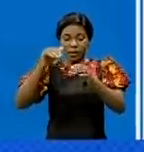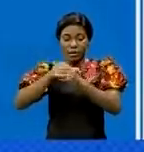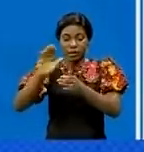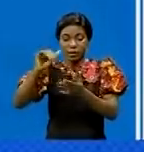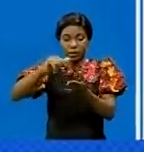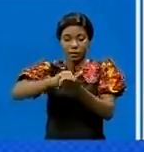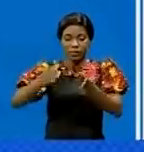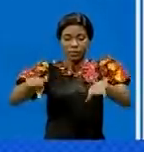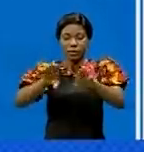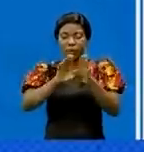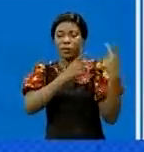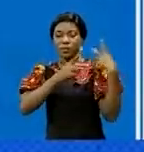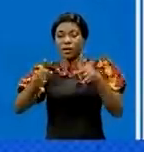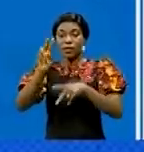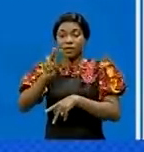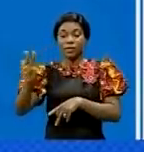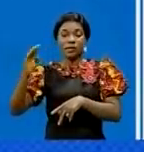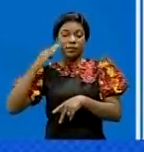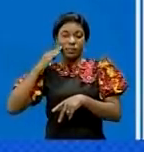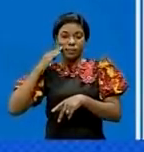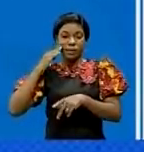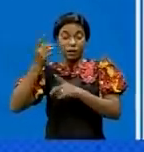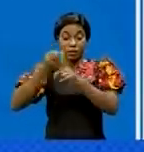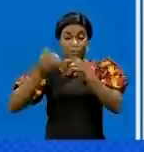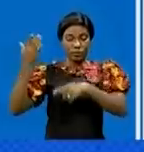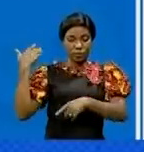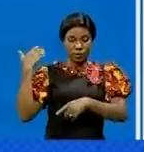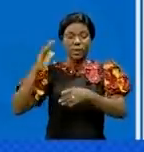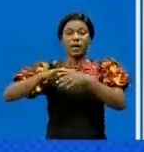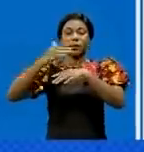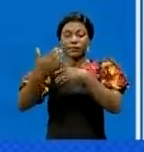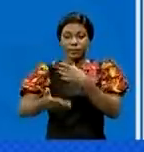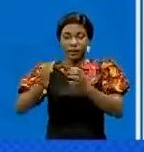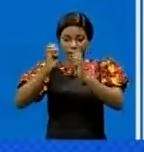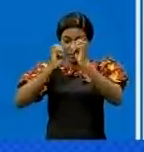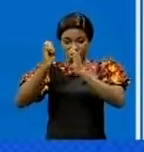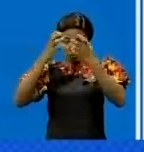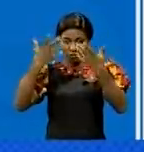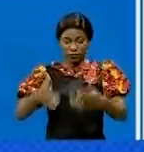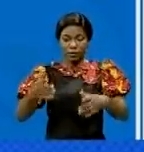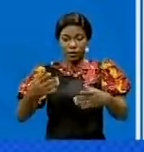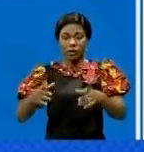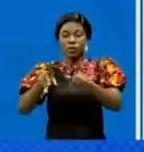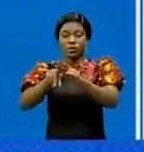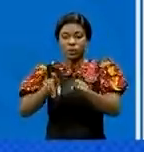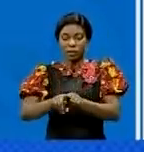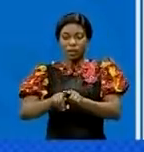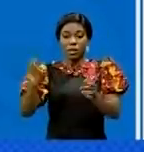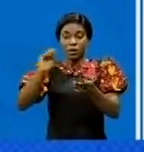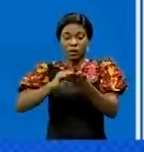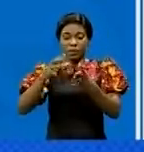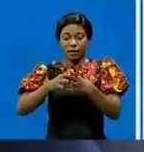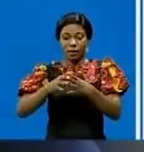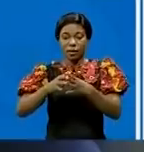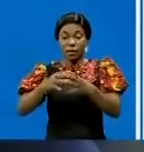fermé depuis l'éruption le 22 mai dernier. C'est après ces évaluations qu'en accord avec les autorités